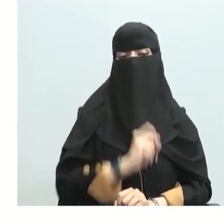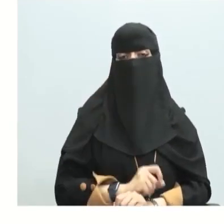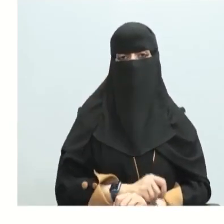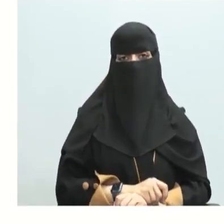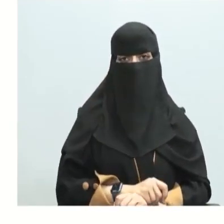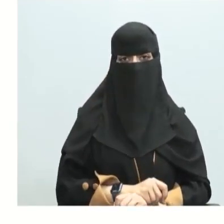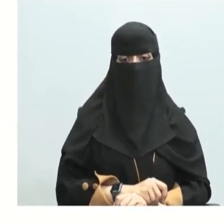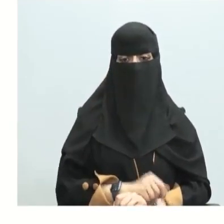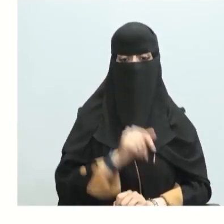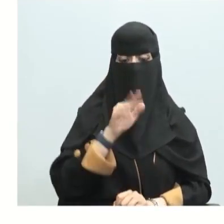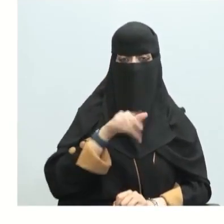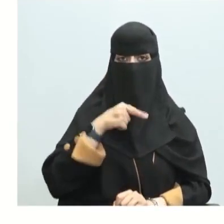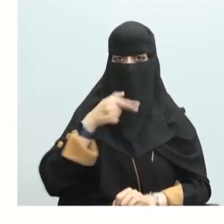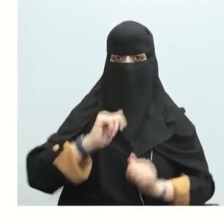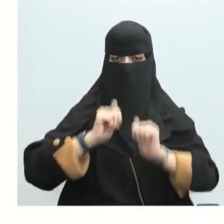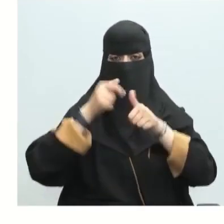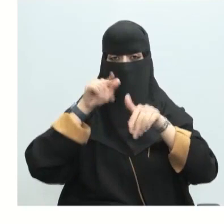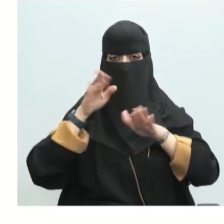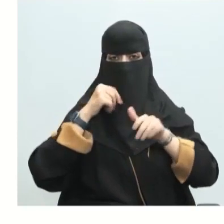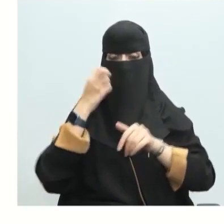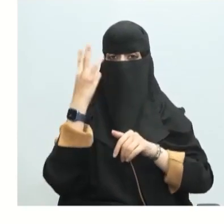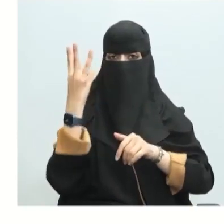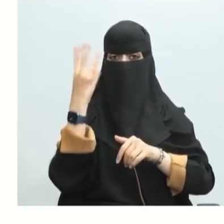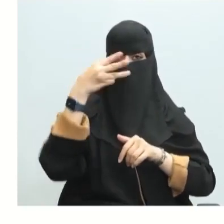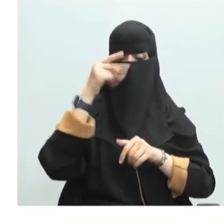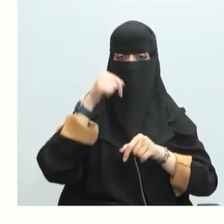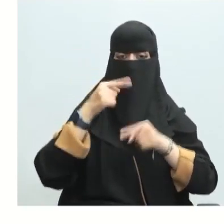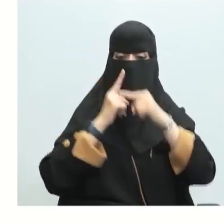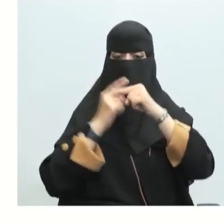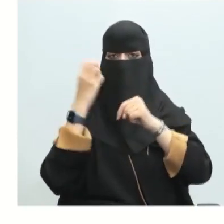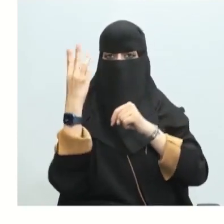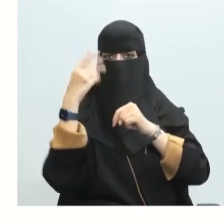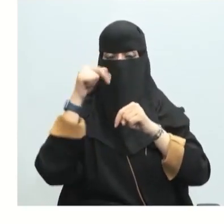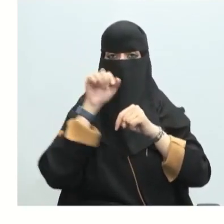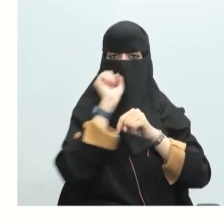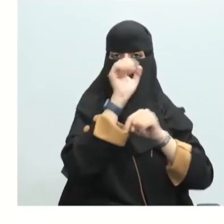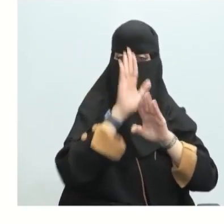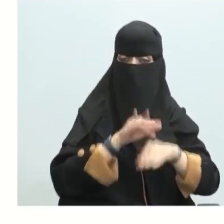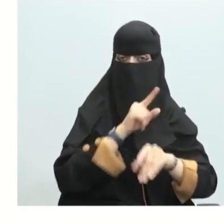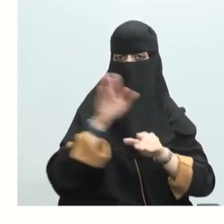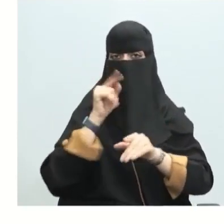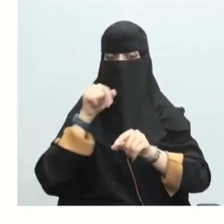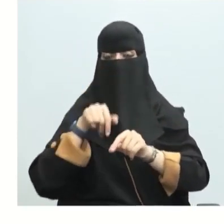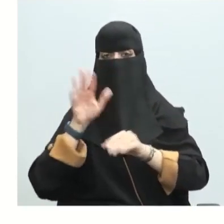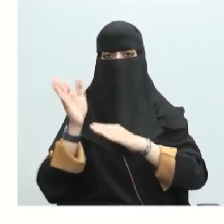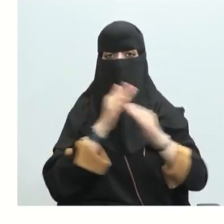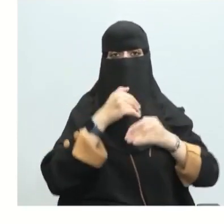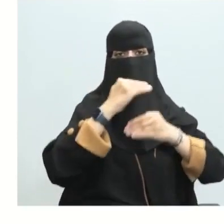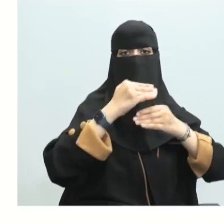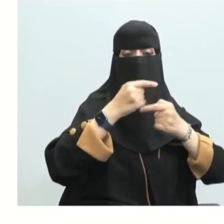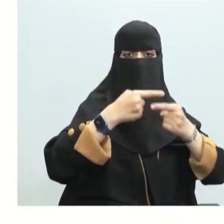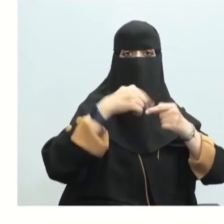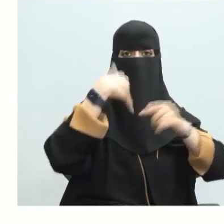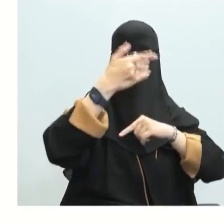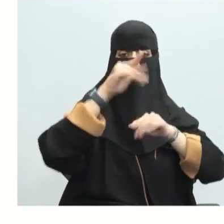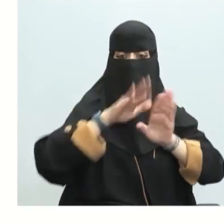لها صفر إذن كأن الموجب 33 هي أساسا خاصة فقط في النواتج هنا ستكون